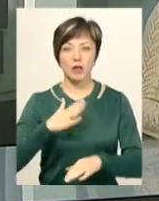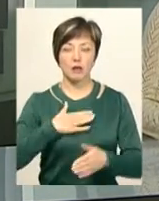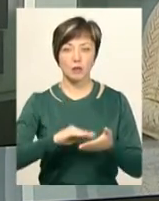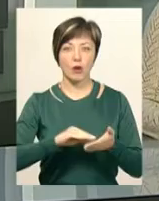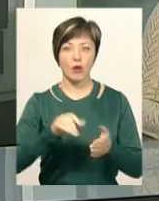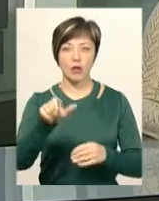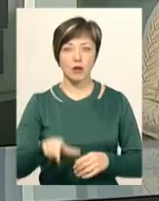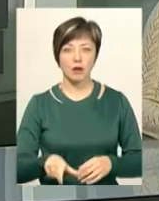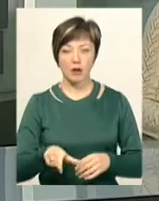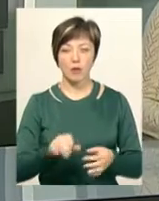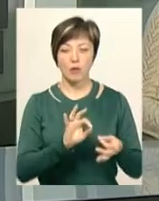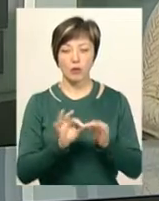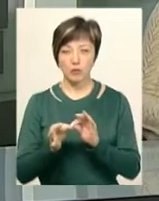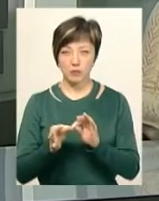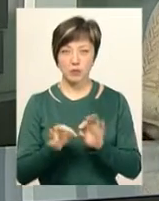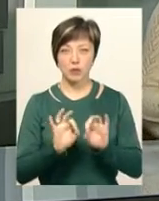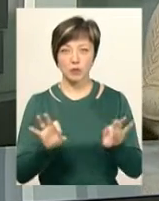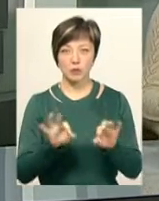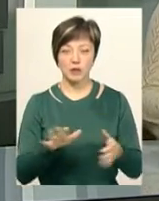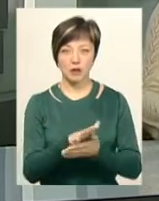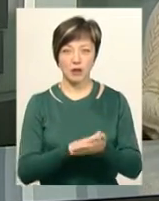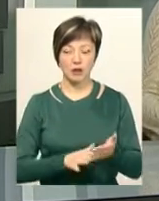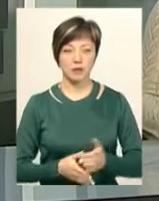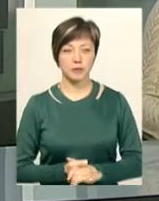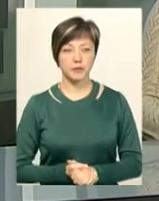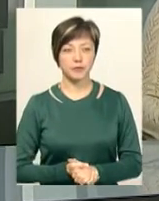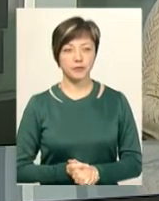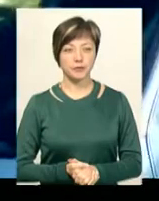колега Анастасія Олексюк. Подробиця вона розповість далі в сюжеті.